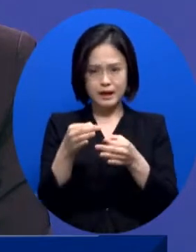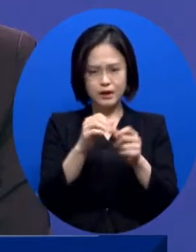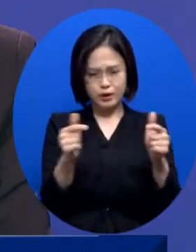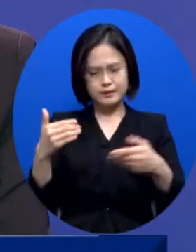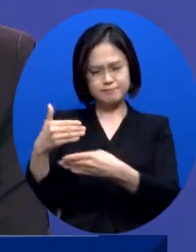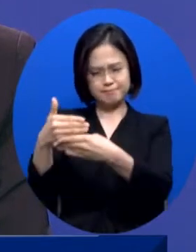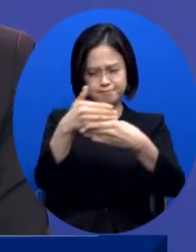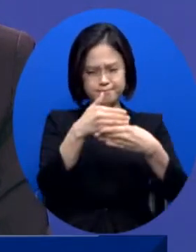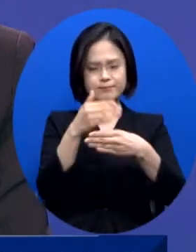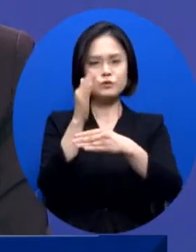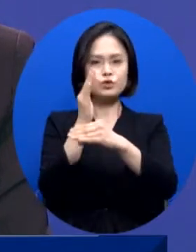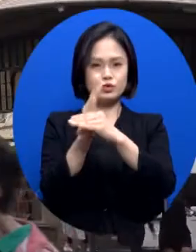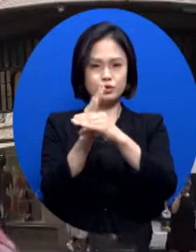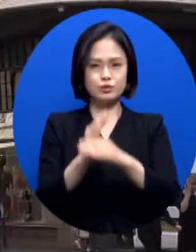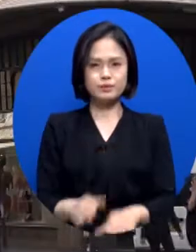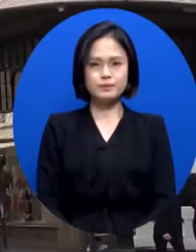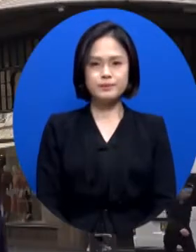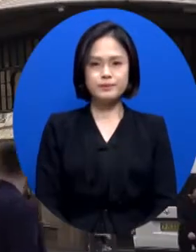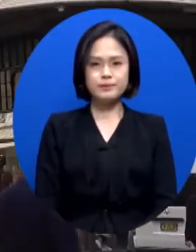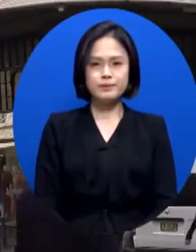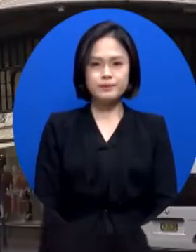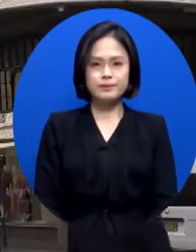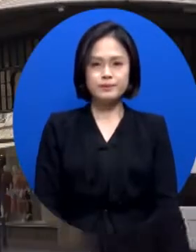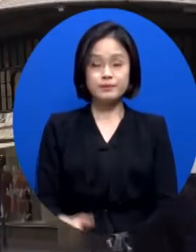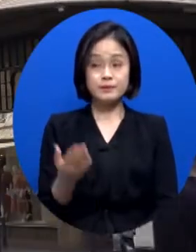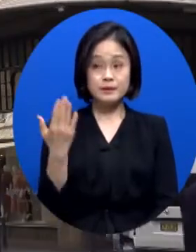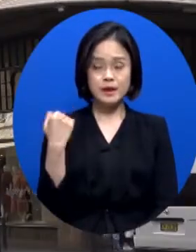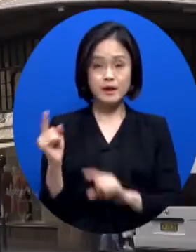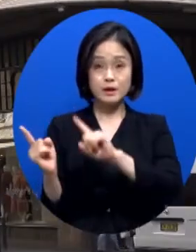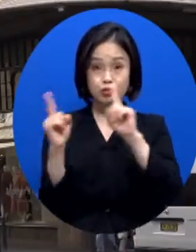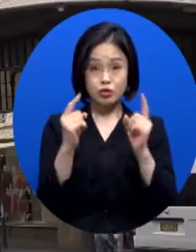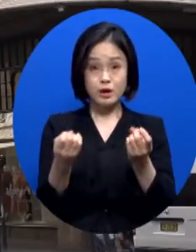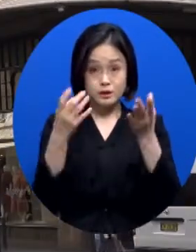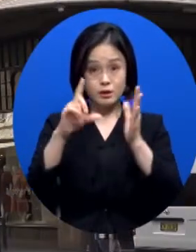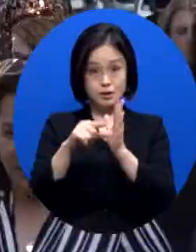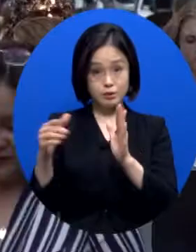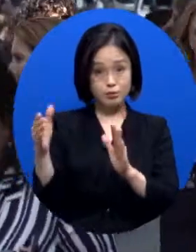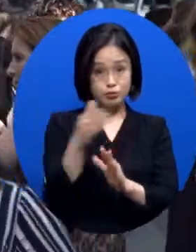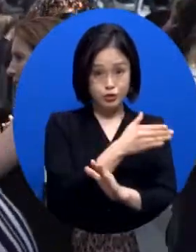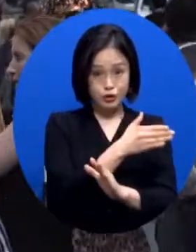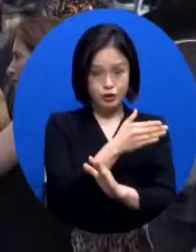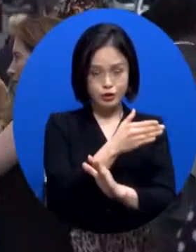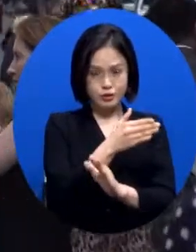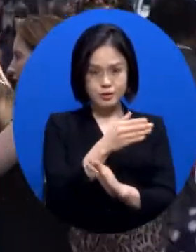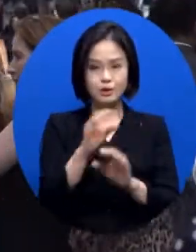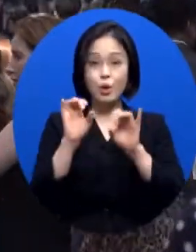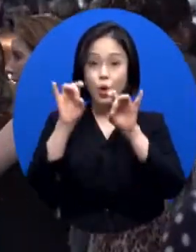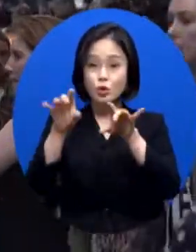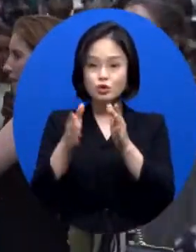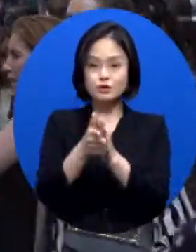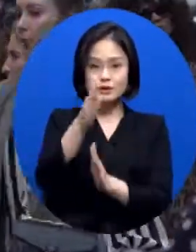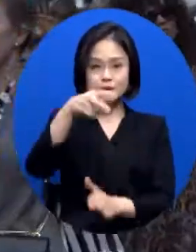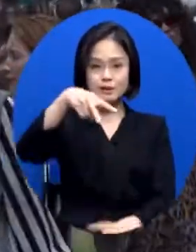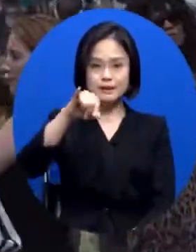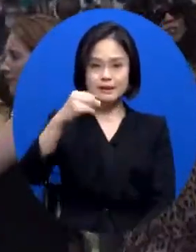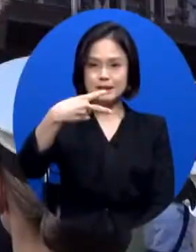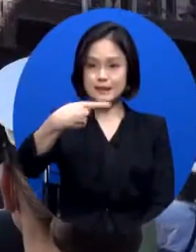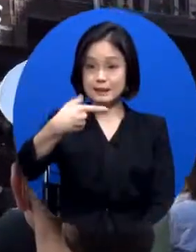전해드립니다. 지난 부활절을 기점으로 마스크 착용 의무를 해제했던 호주 시드니.